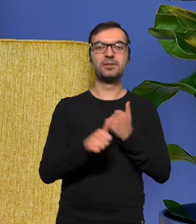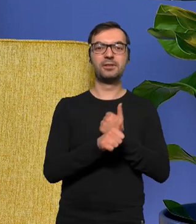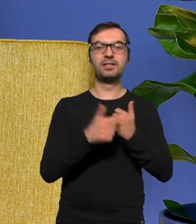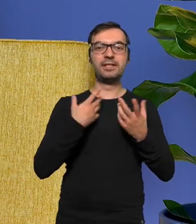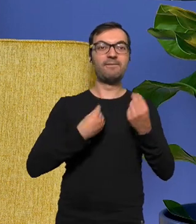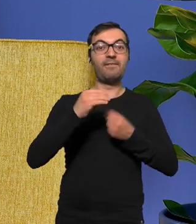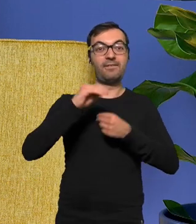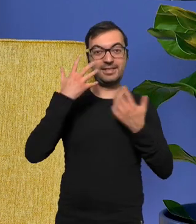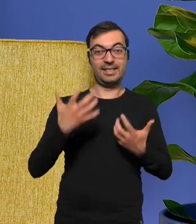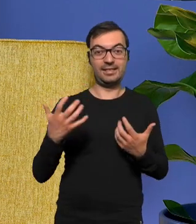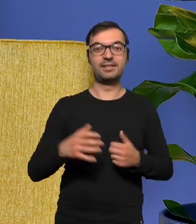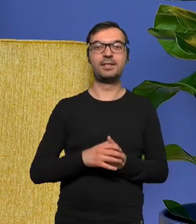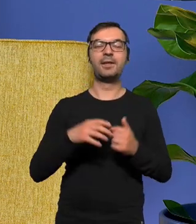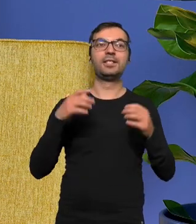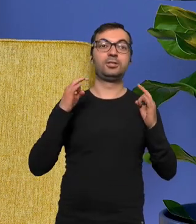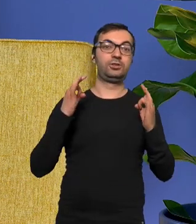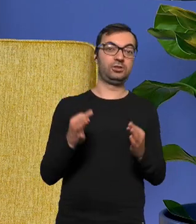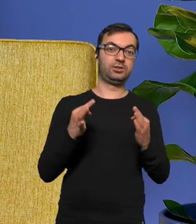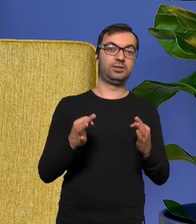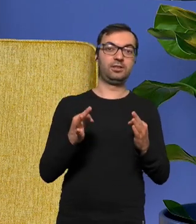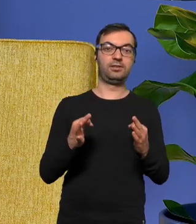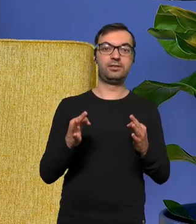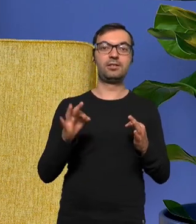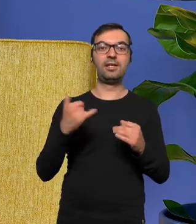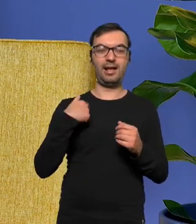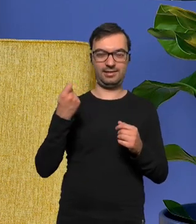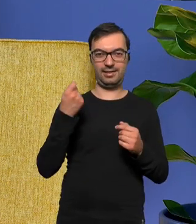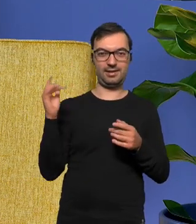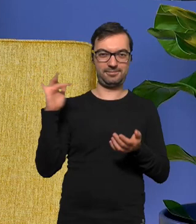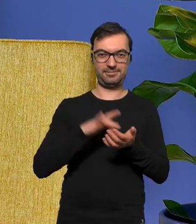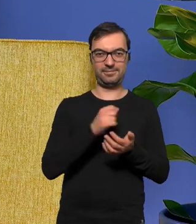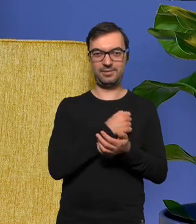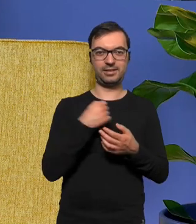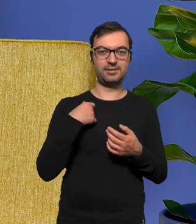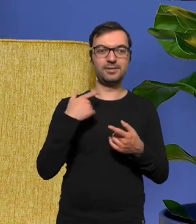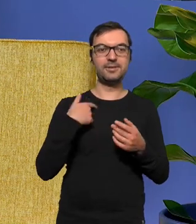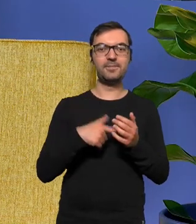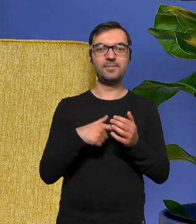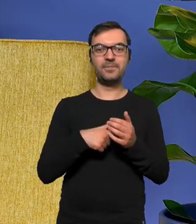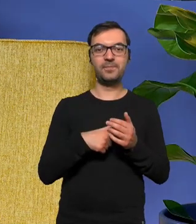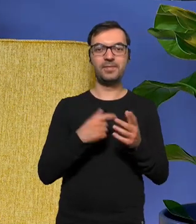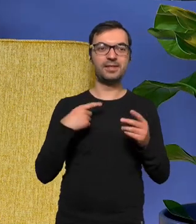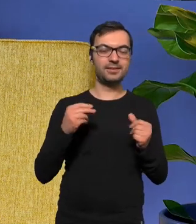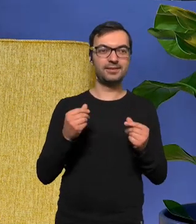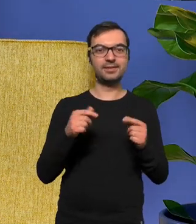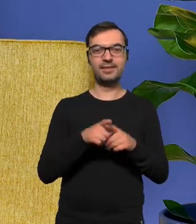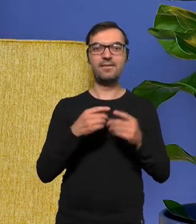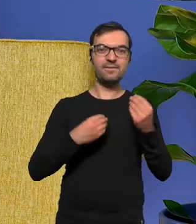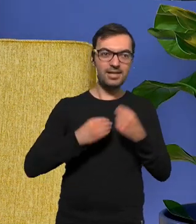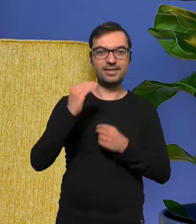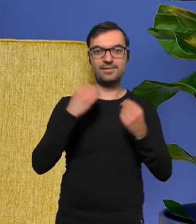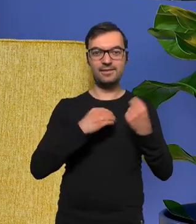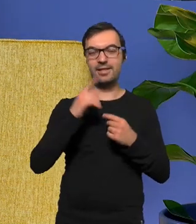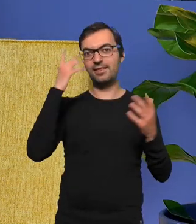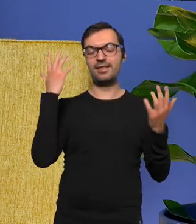że chcemy więcej więcej i też dzisiaj jadąc do Warszawy te nieumiarkowania też mi jakoś tak że więcej